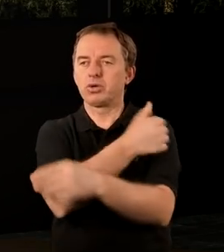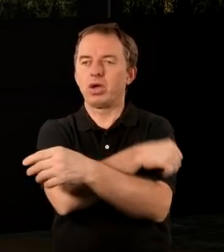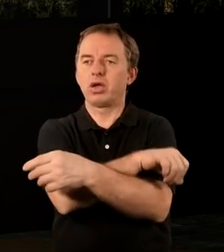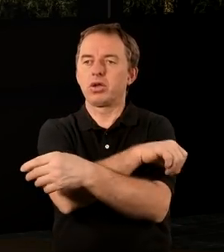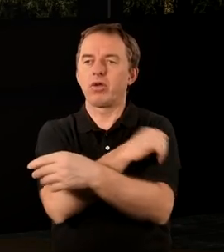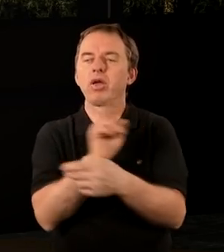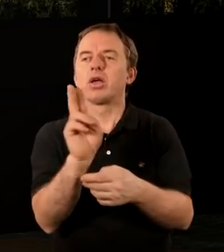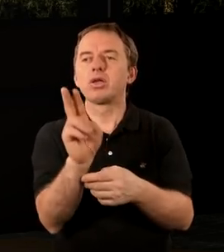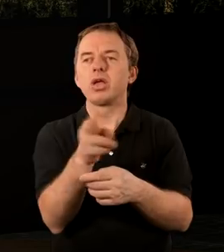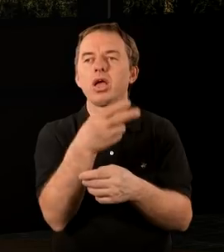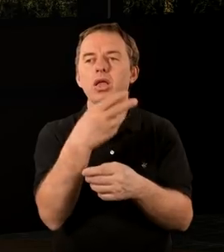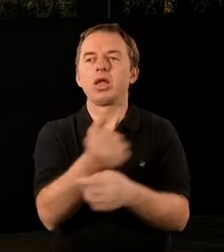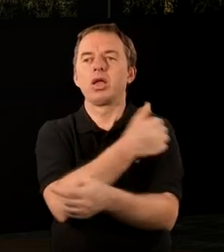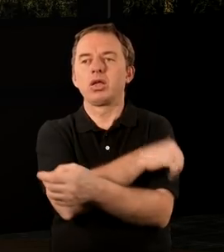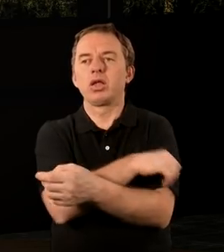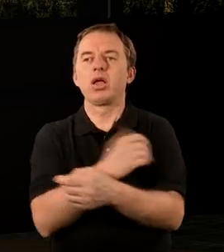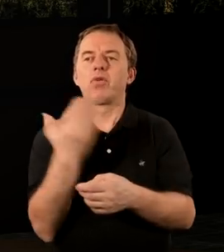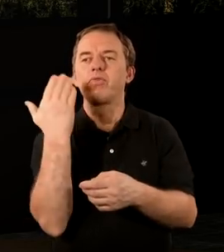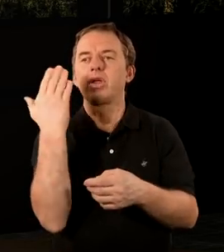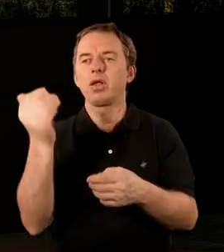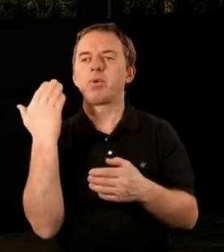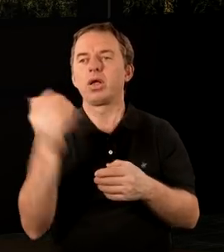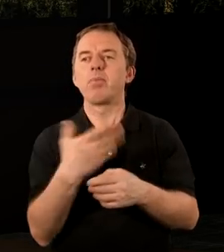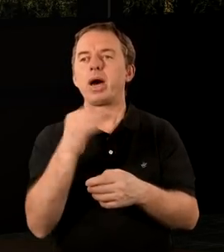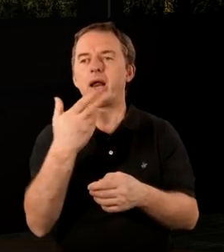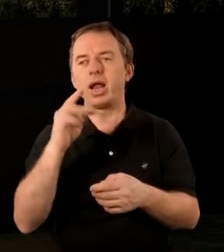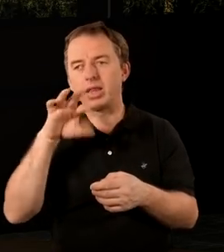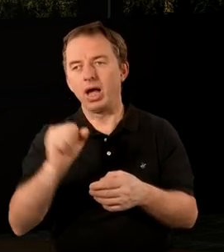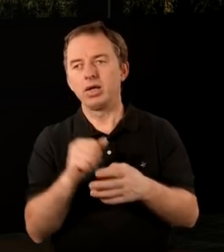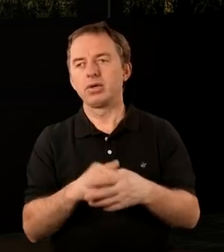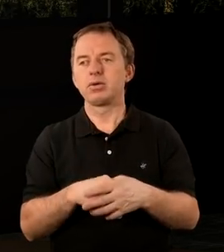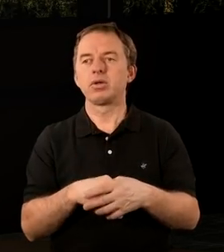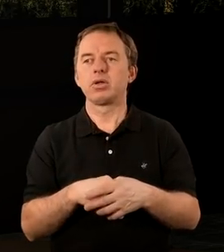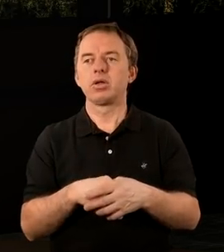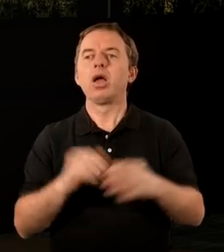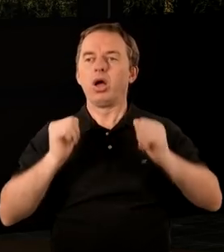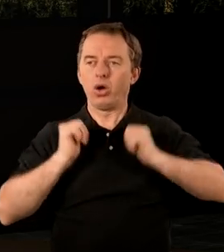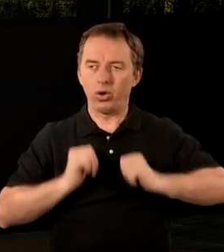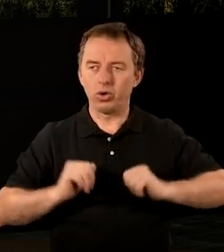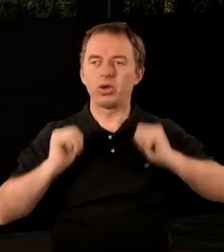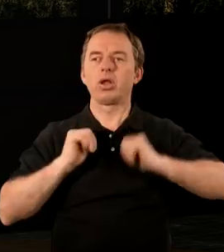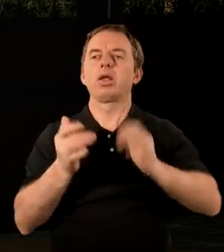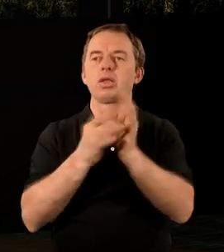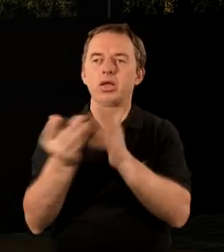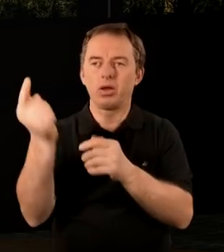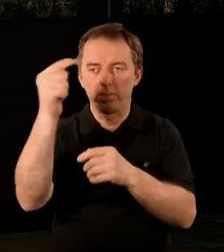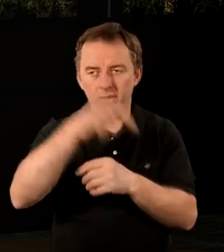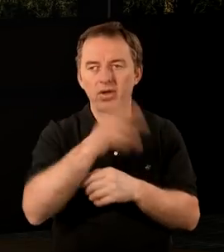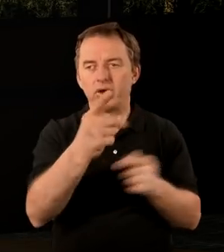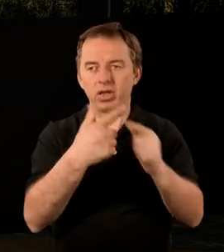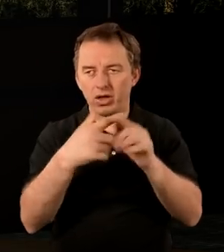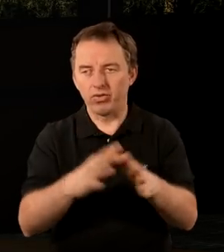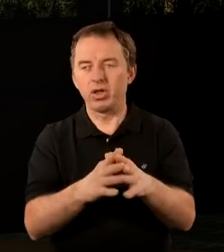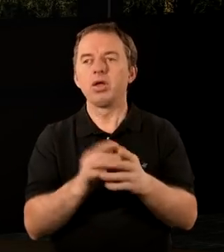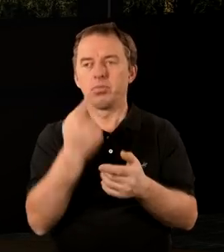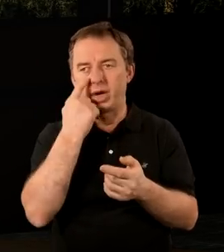chrześcijaństwa, kiedy chrześcijanie witali się pozdrowienie Maranata, kiedy oczekiwali, że Pan Jezus przyjdzie w